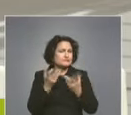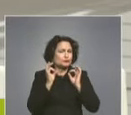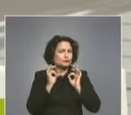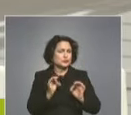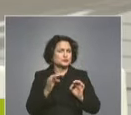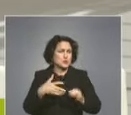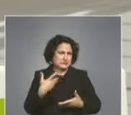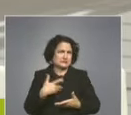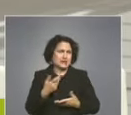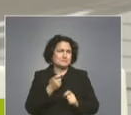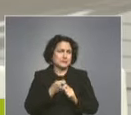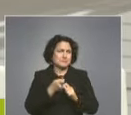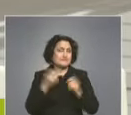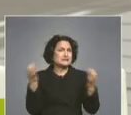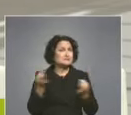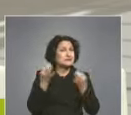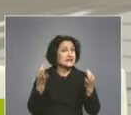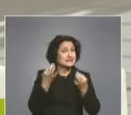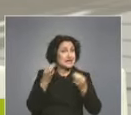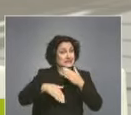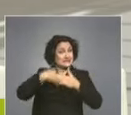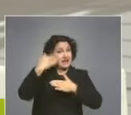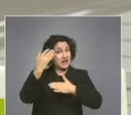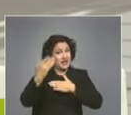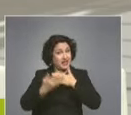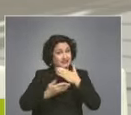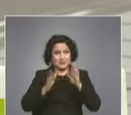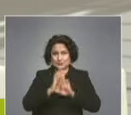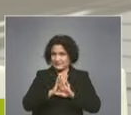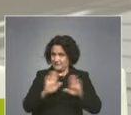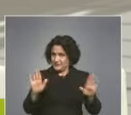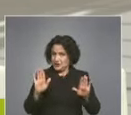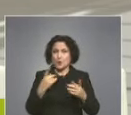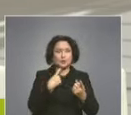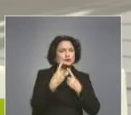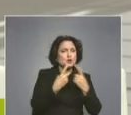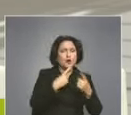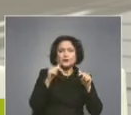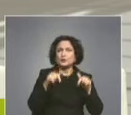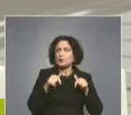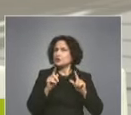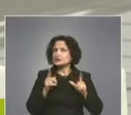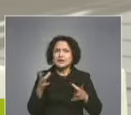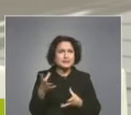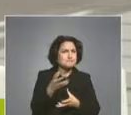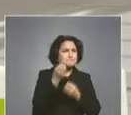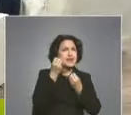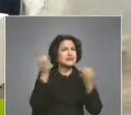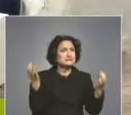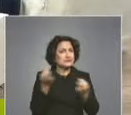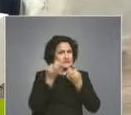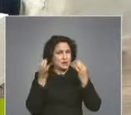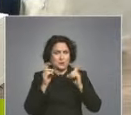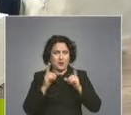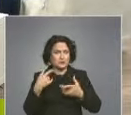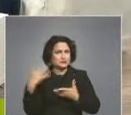завърша, какво ще специализирам. След това, в зависимост от словите, които са тук, дали ще намеря в тази специалност,